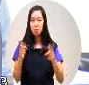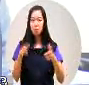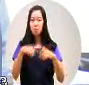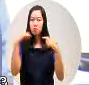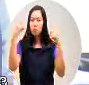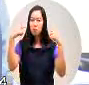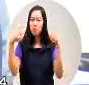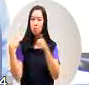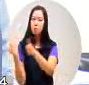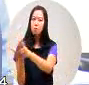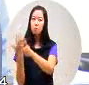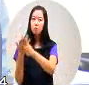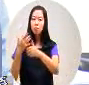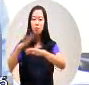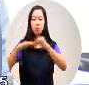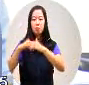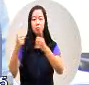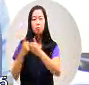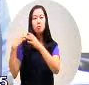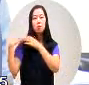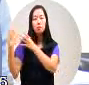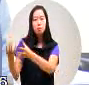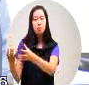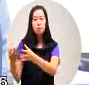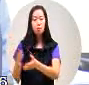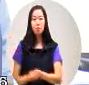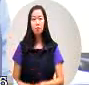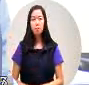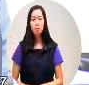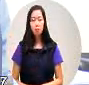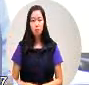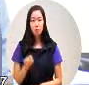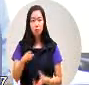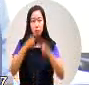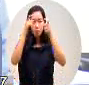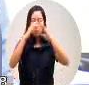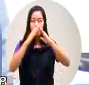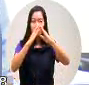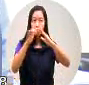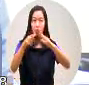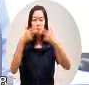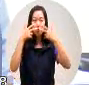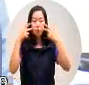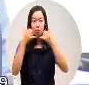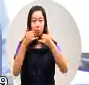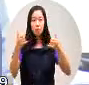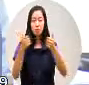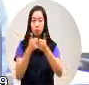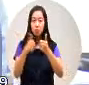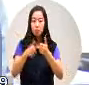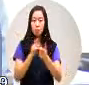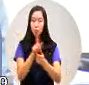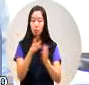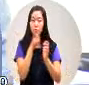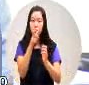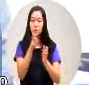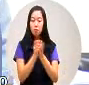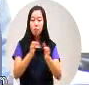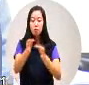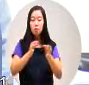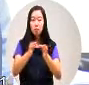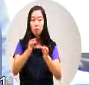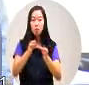常交给协会来办那么我们高雄市原民会的一些所谓的商店街